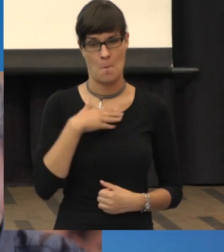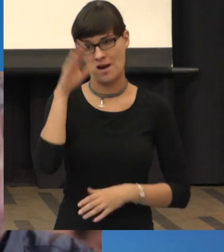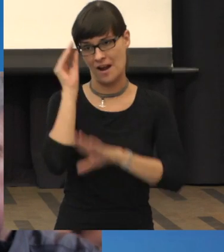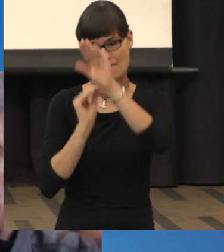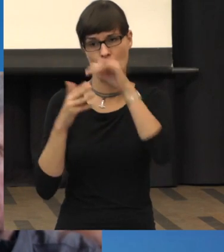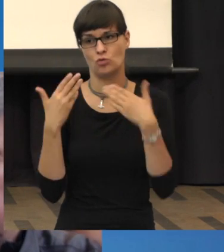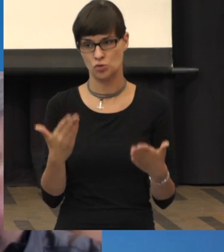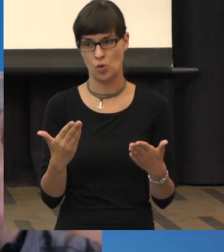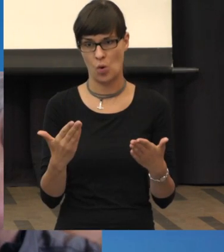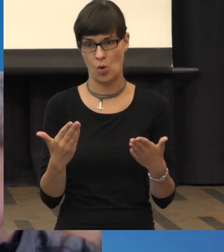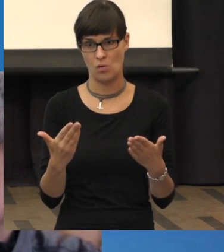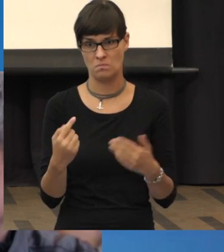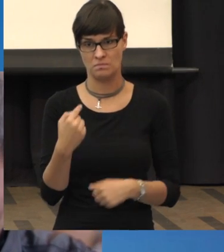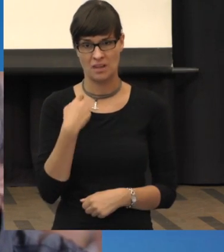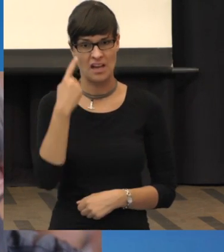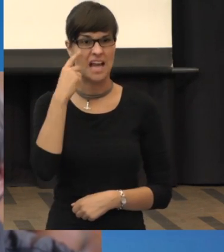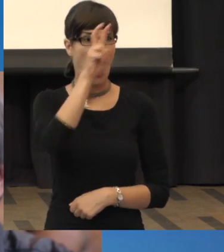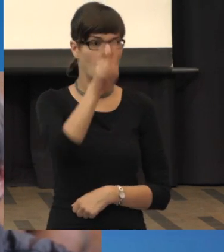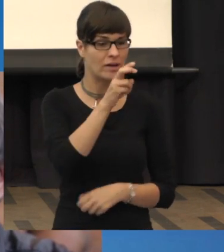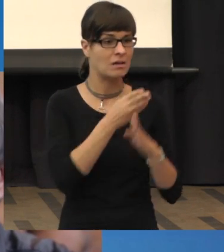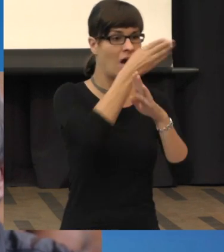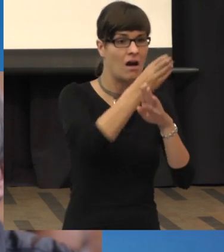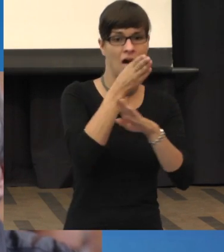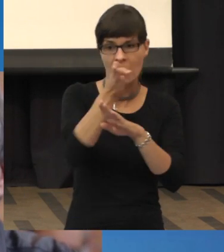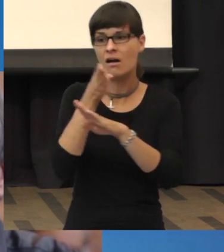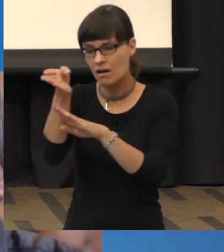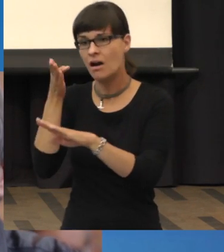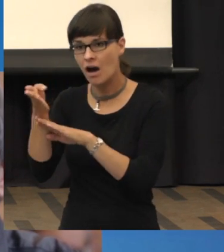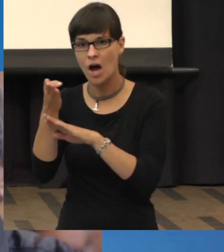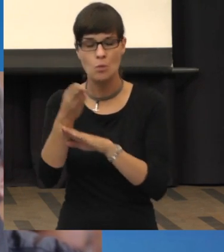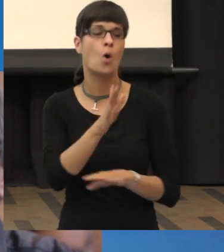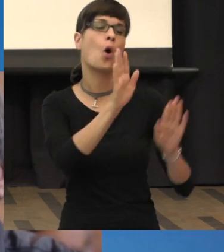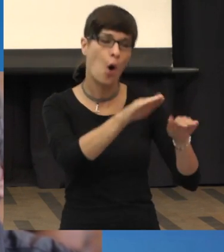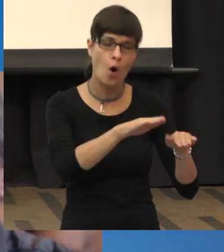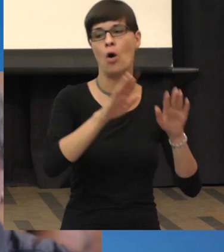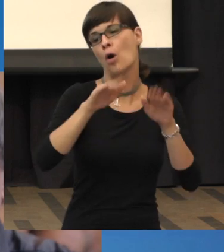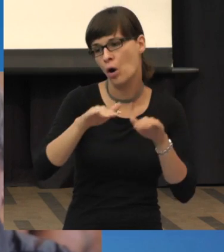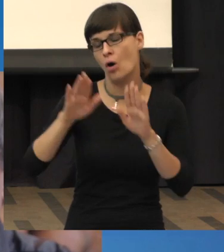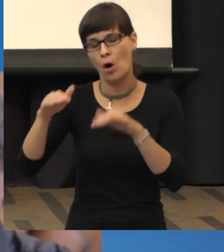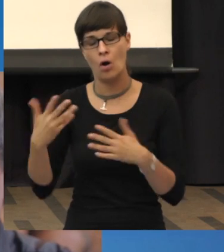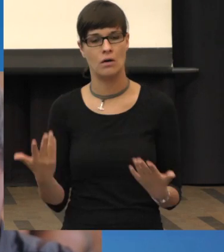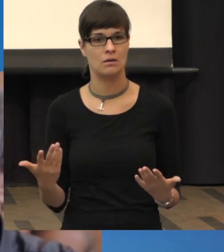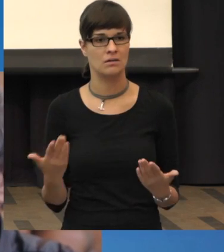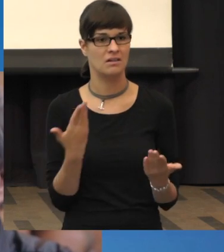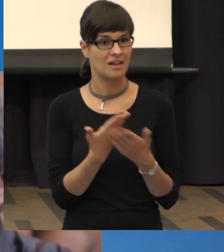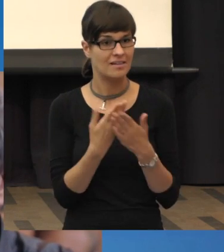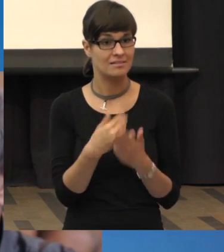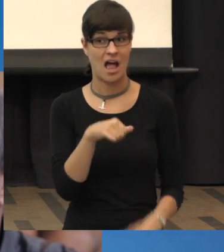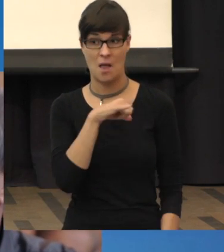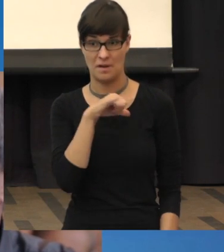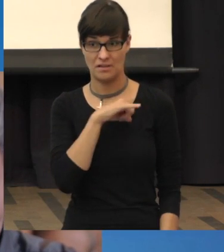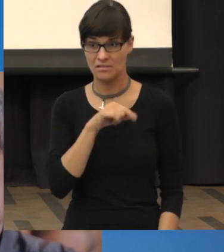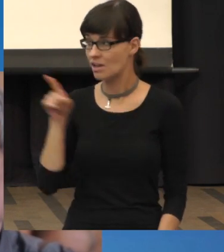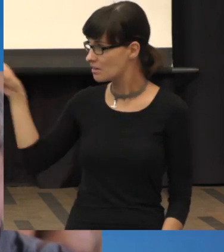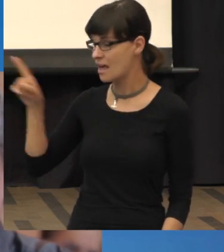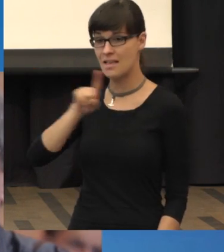sagen. Und ich laufe von einer Augenklinik zur anderen und werde immer wieder vertröstet. Und deswegen hätte ich auch Interesse an dieser Gruppe,